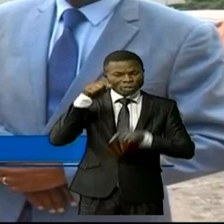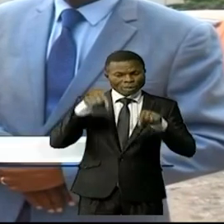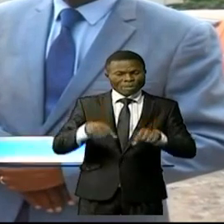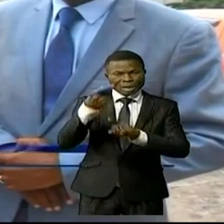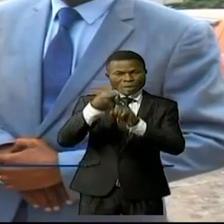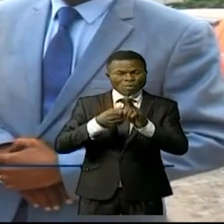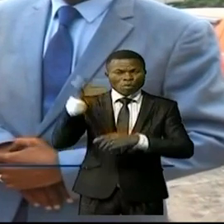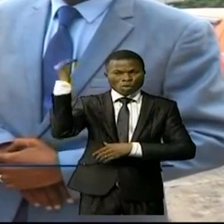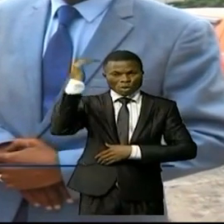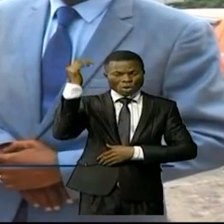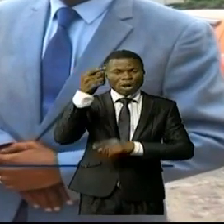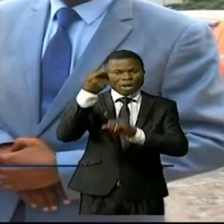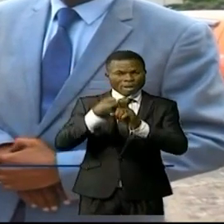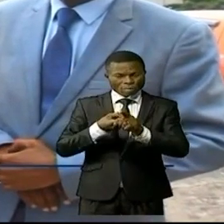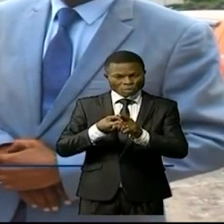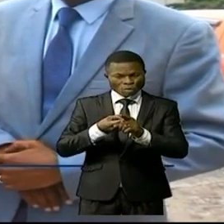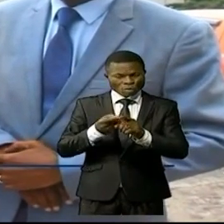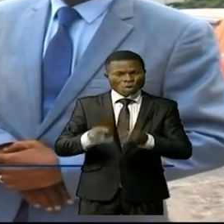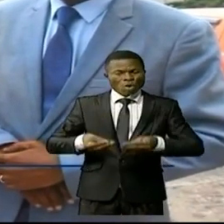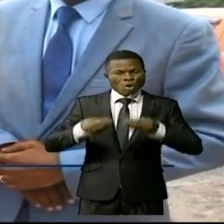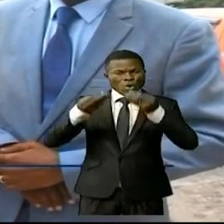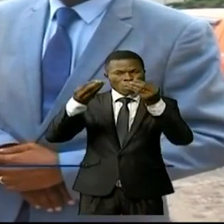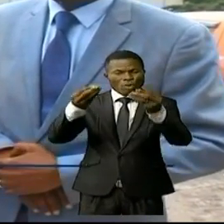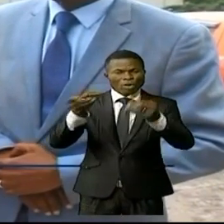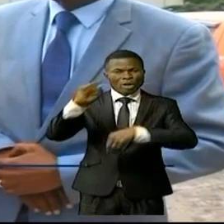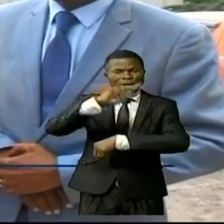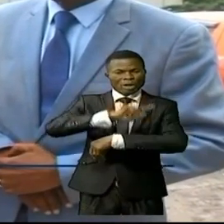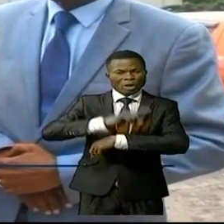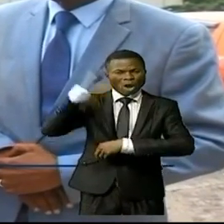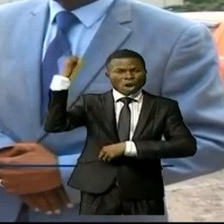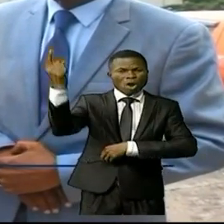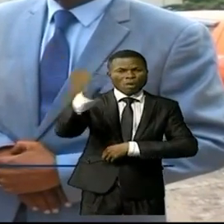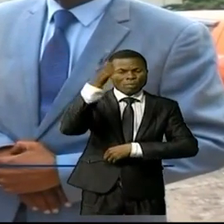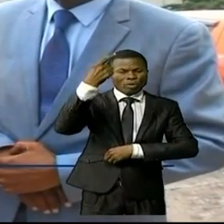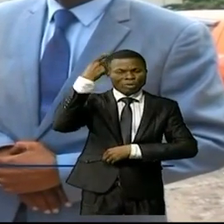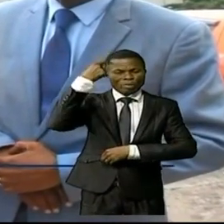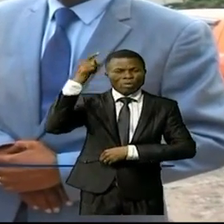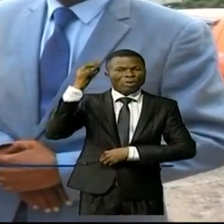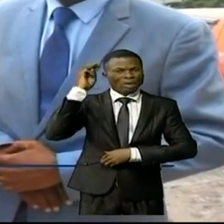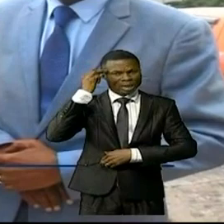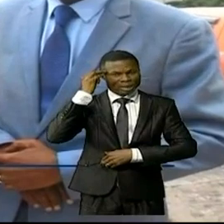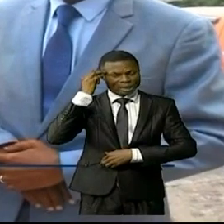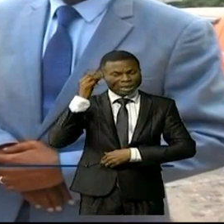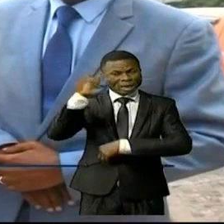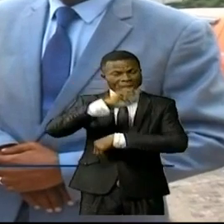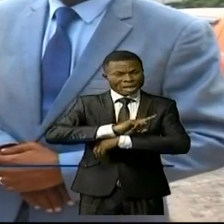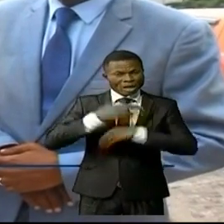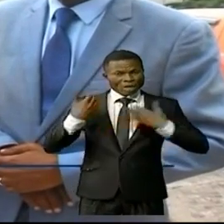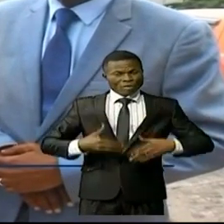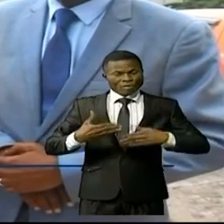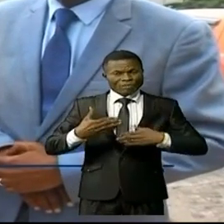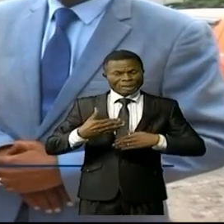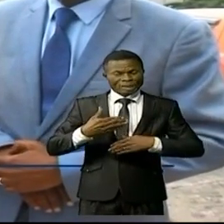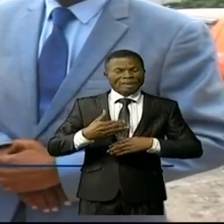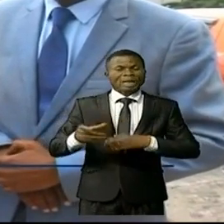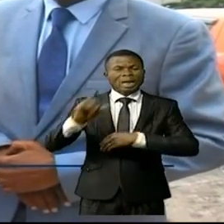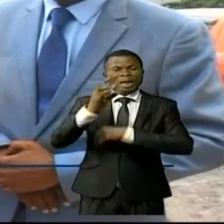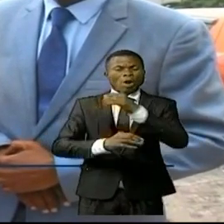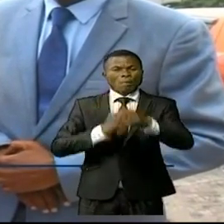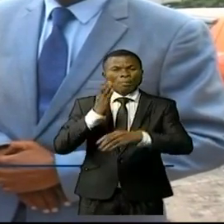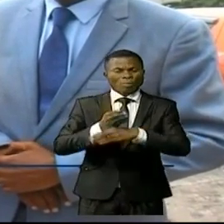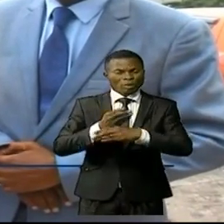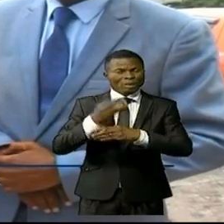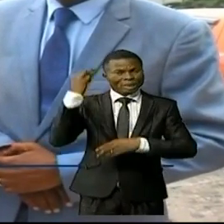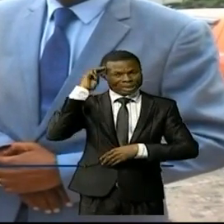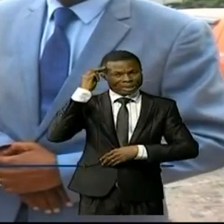décembre. C'est un mois dédié à la journée mondiale de sida. Et au cours de ces journées, en fait, c une série de journées, au cours